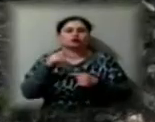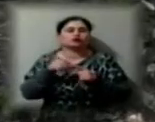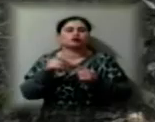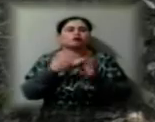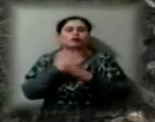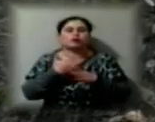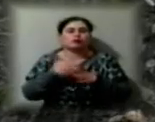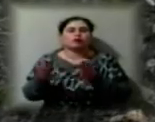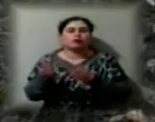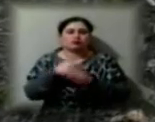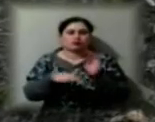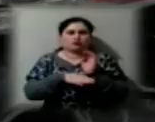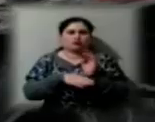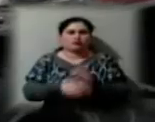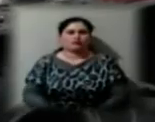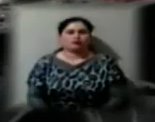дерево.